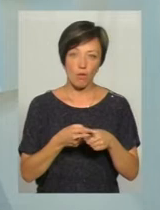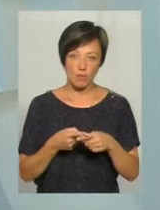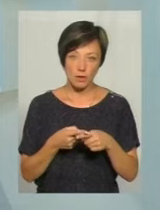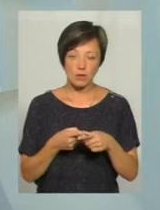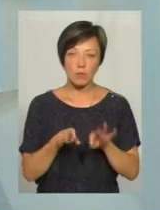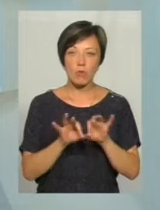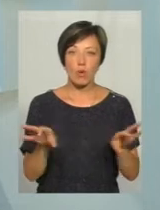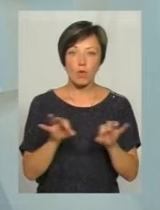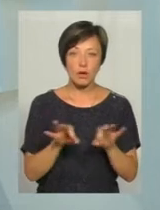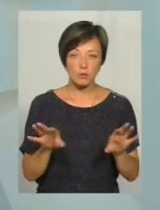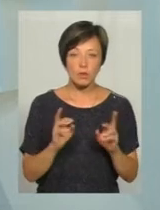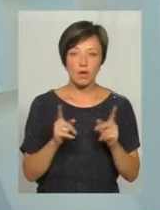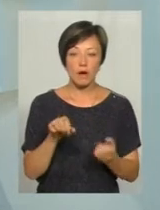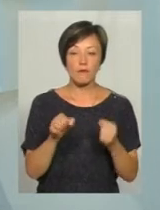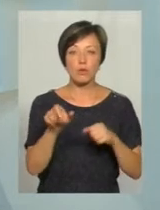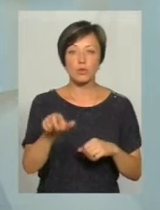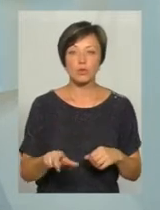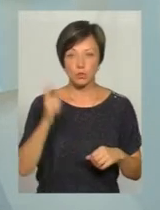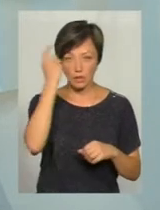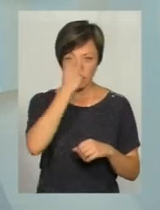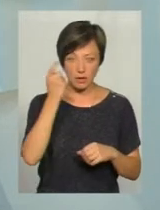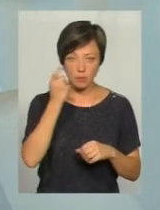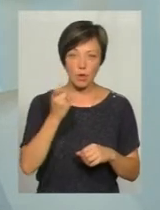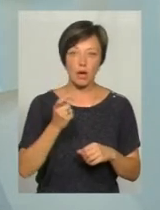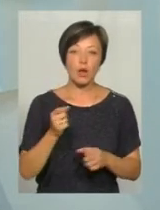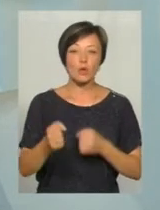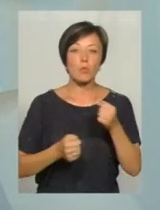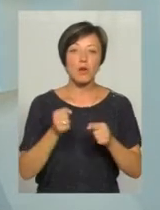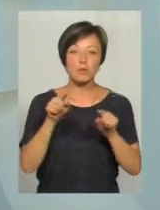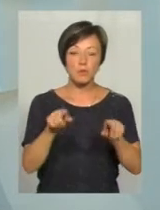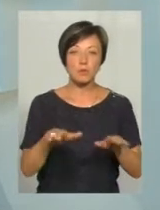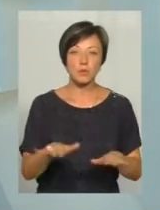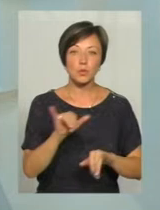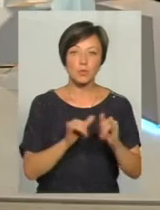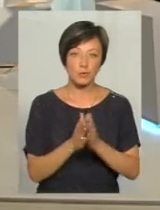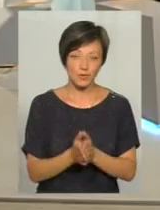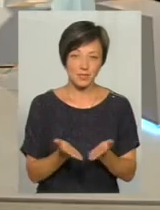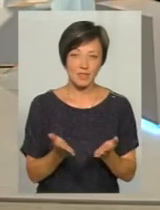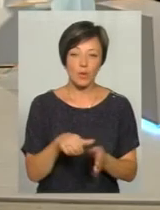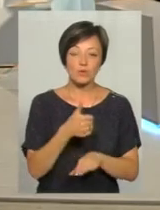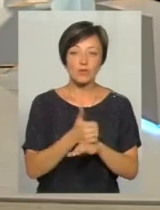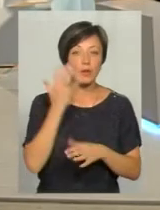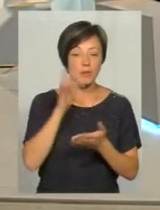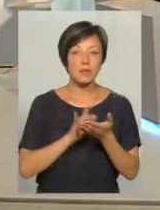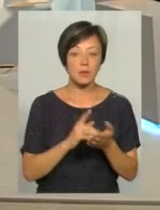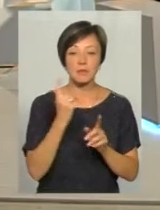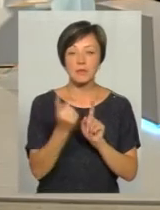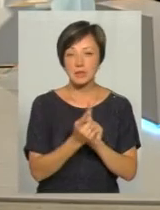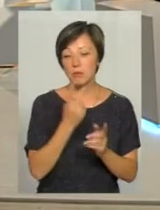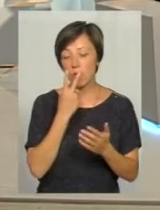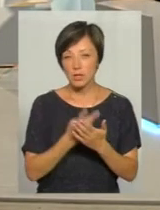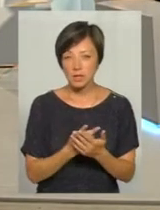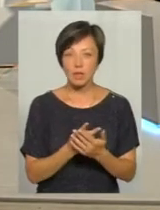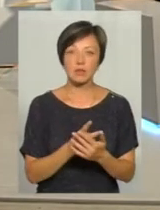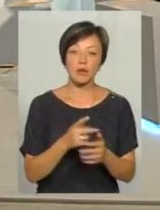пояснювала, як водію нетверезому добратися до того місця, куди він просив. Тобто, основна мета, яка була – підійти, показати